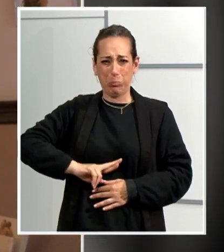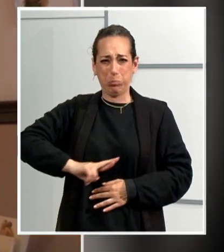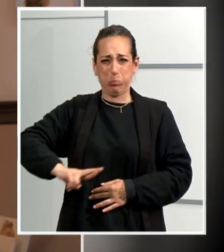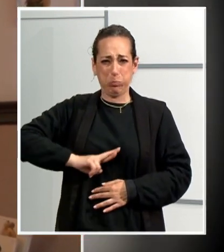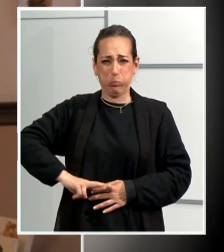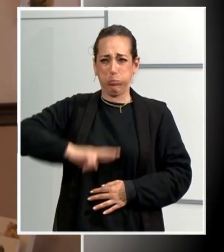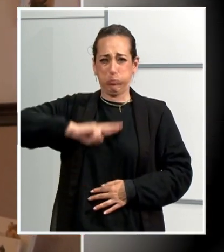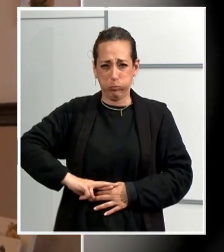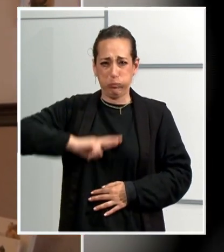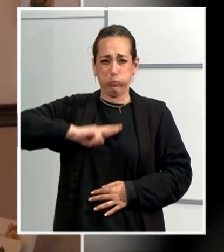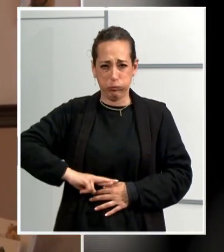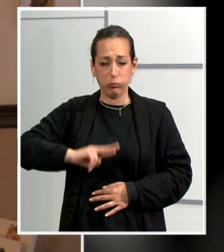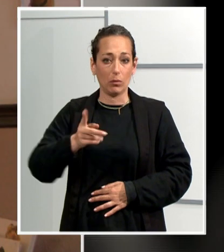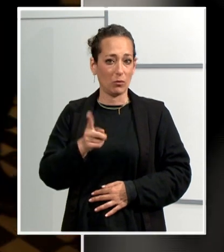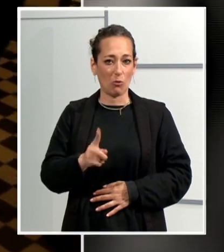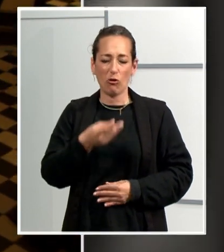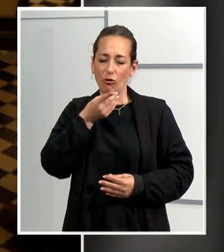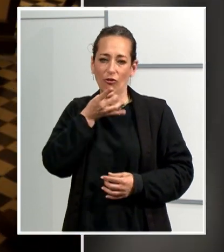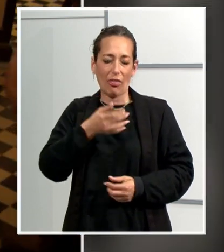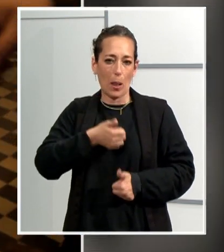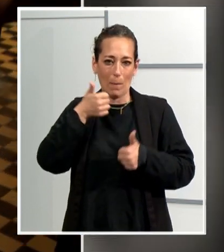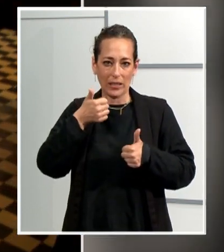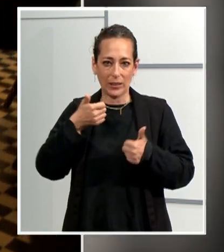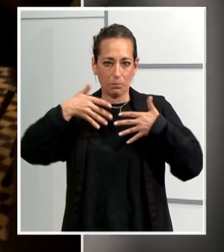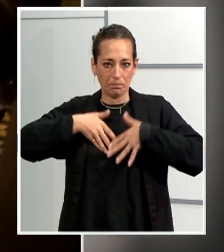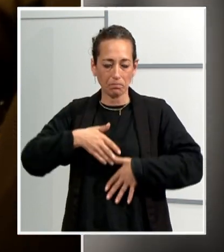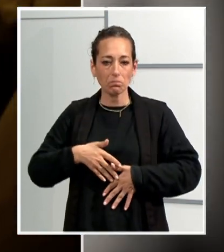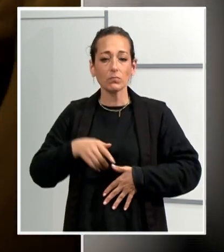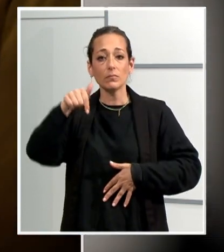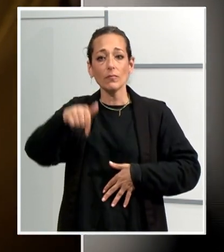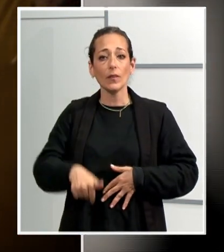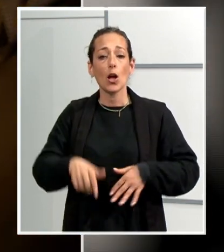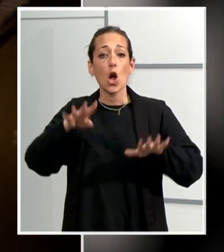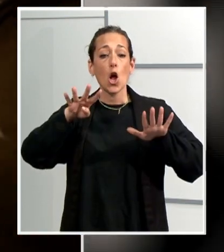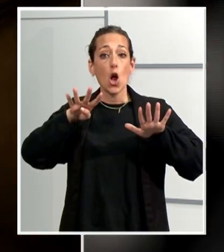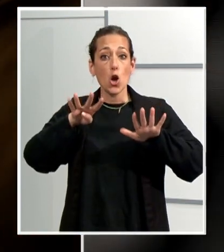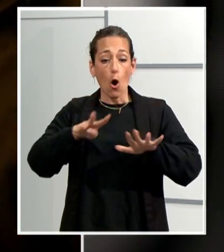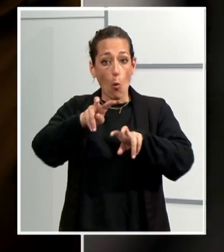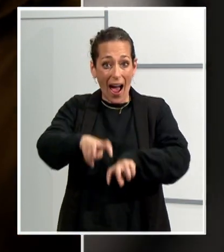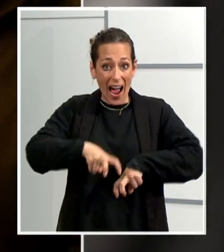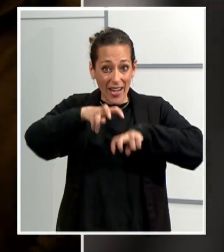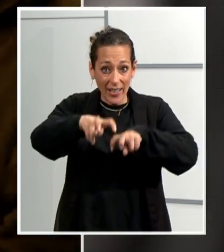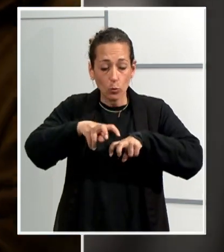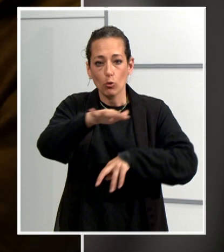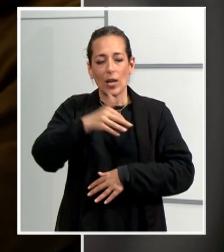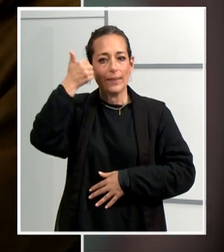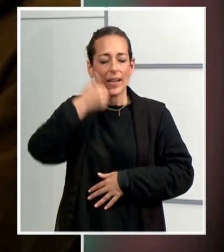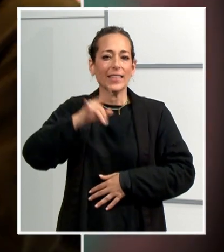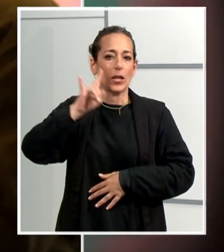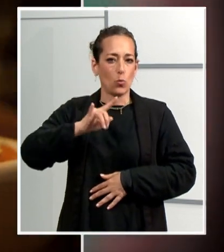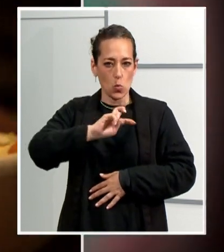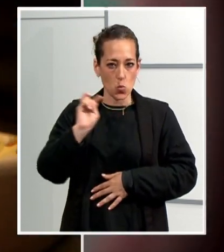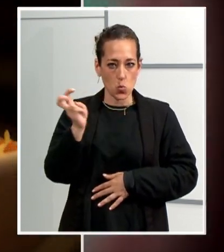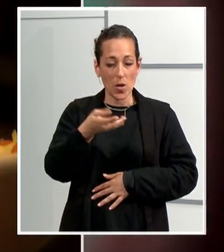la fava a ser més tendra. Avui, nou agricultors a la comarca, bàsicament de Terrassa, Ullestrell, Castelllisbal i Rubí, ja